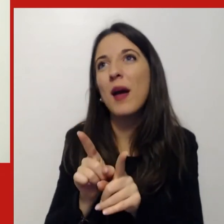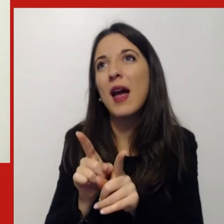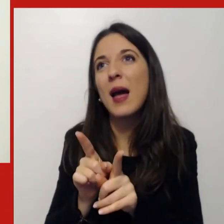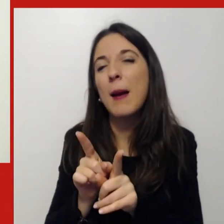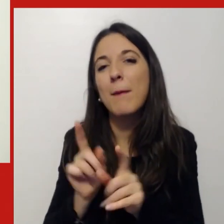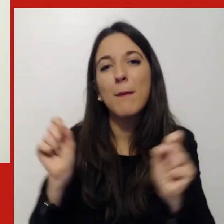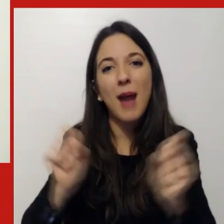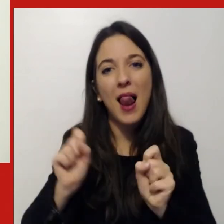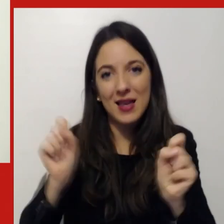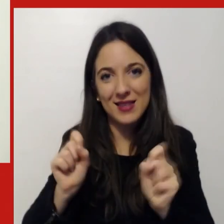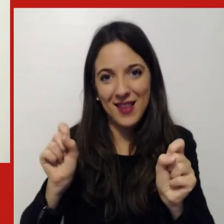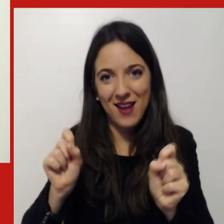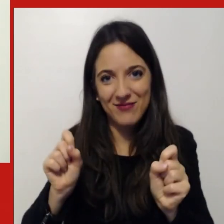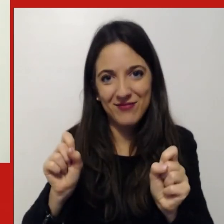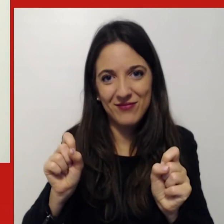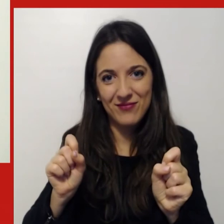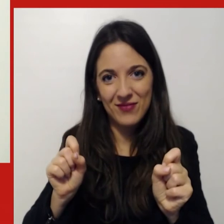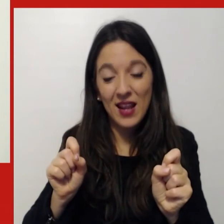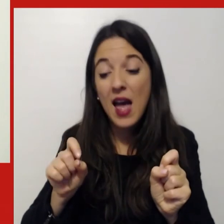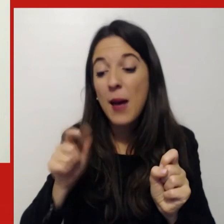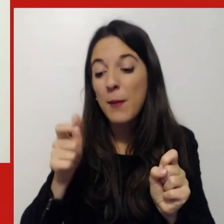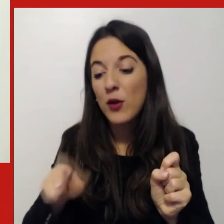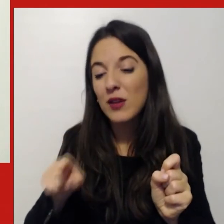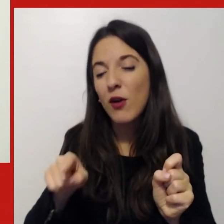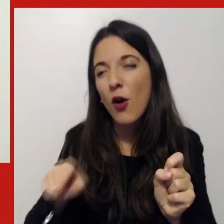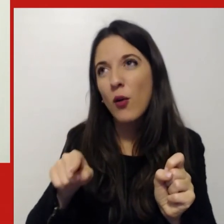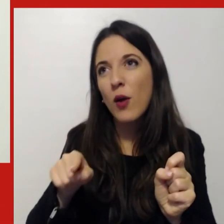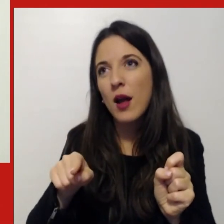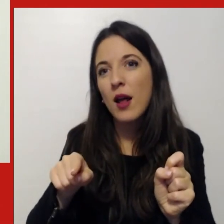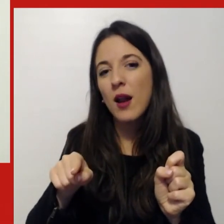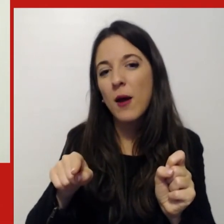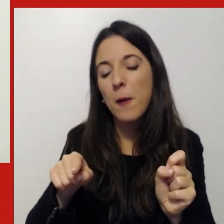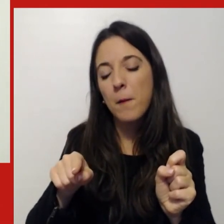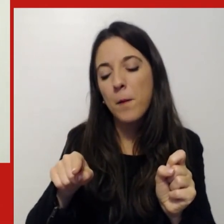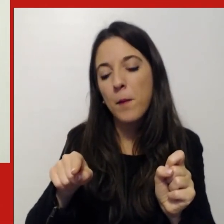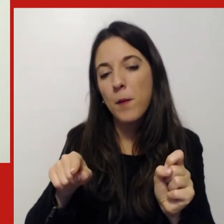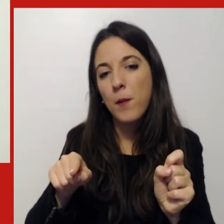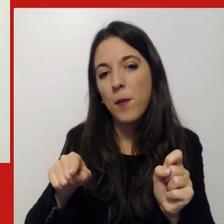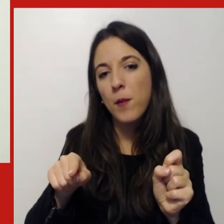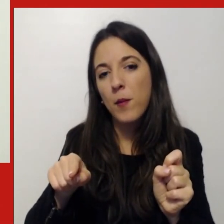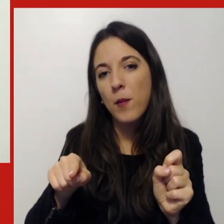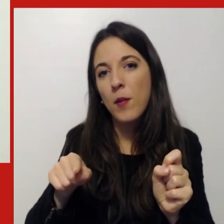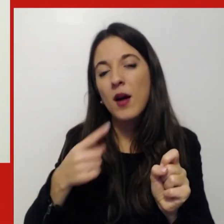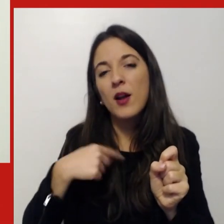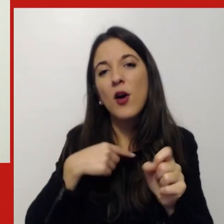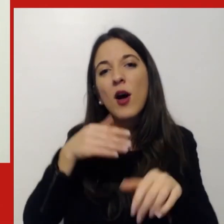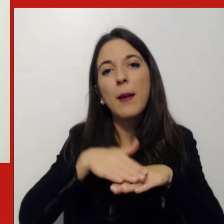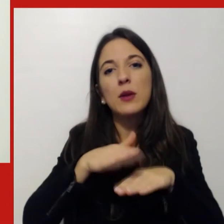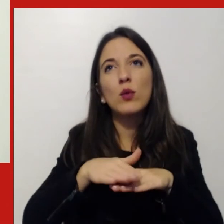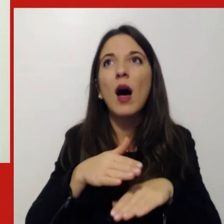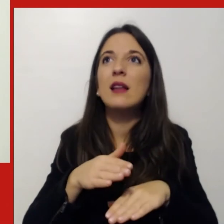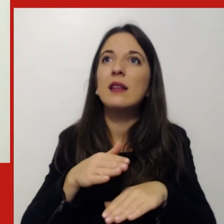modelli di leadership di quegli stili di leadership che oggi creano valore creano vantaggio